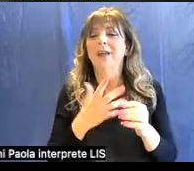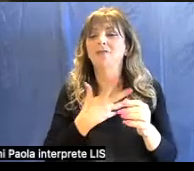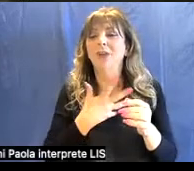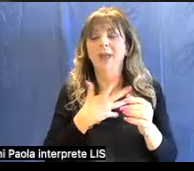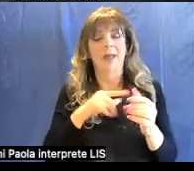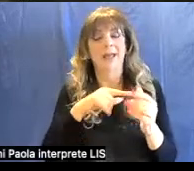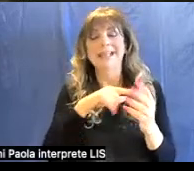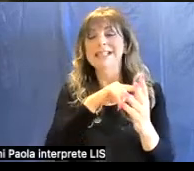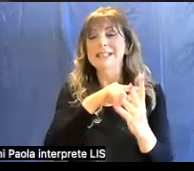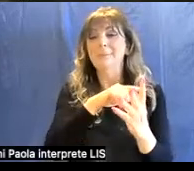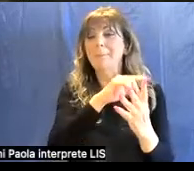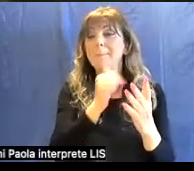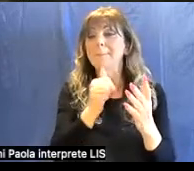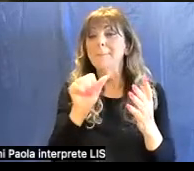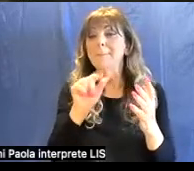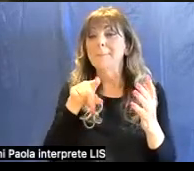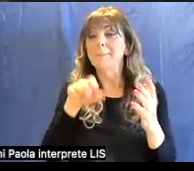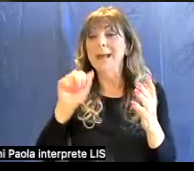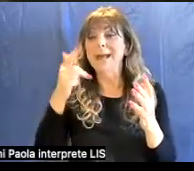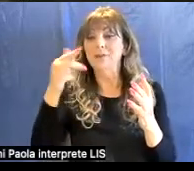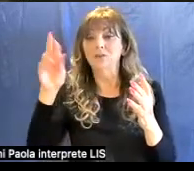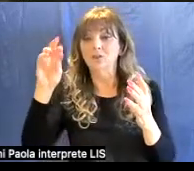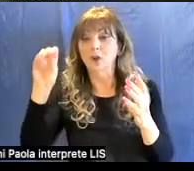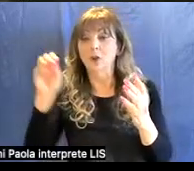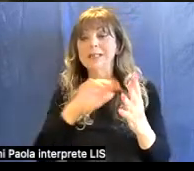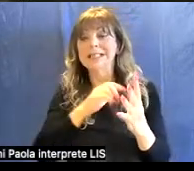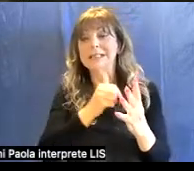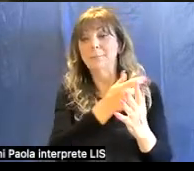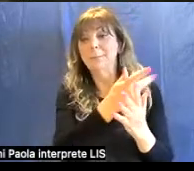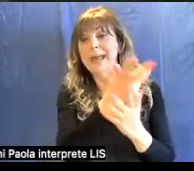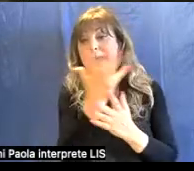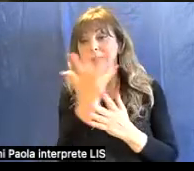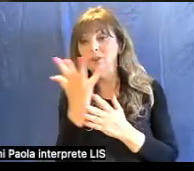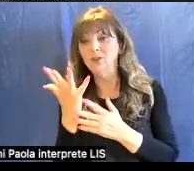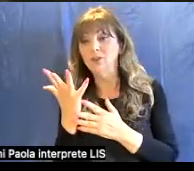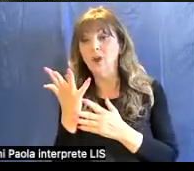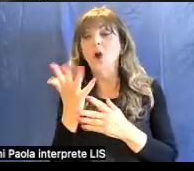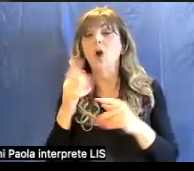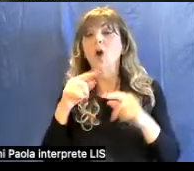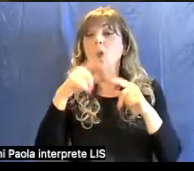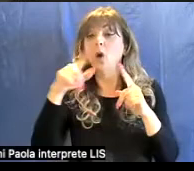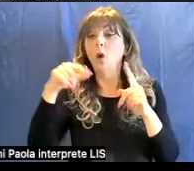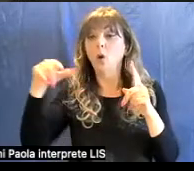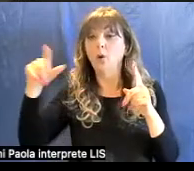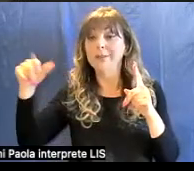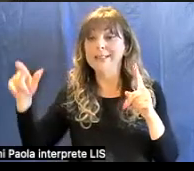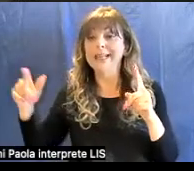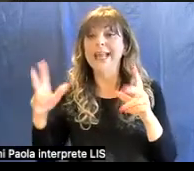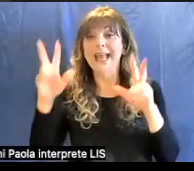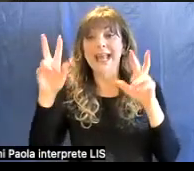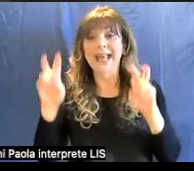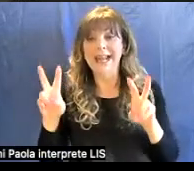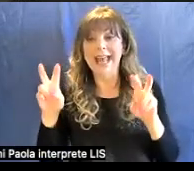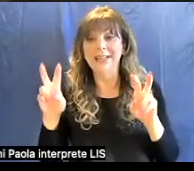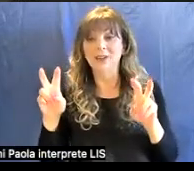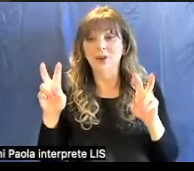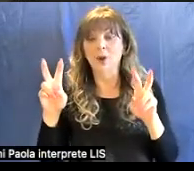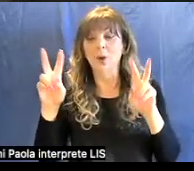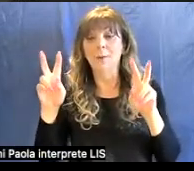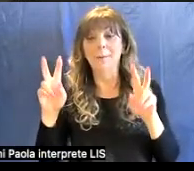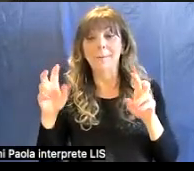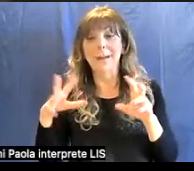elettromagnetiche. Le onde elettromagnetiche sono onde che hanno